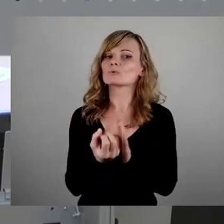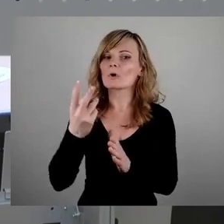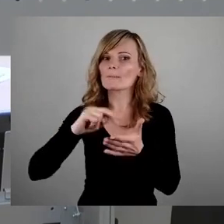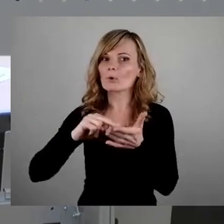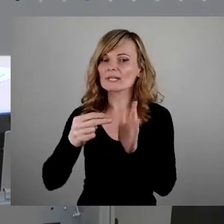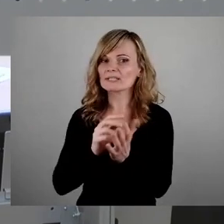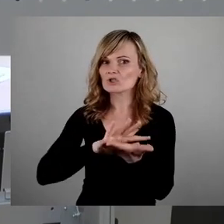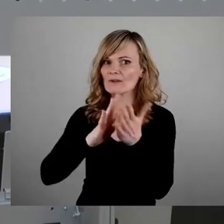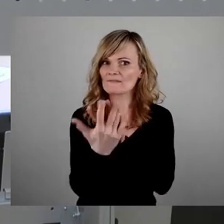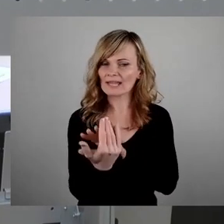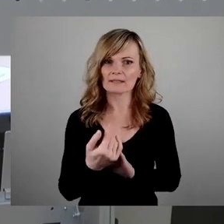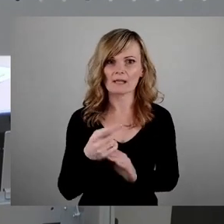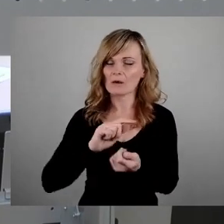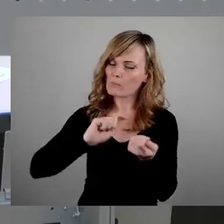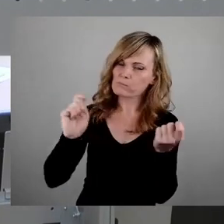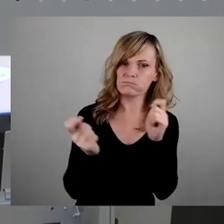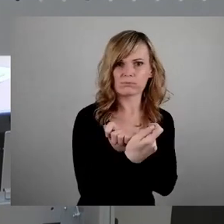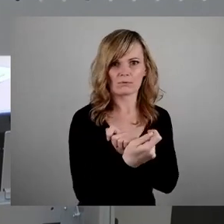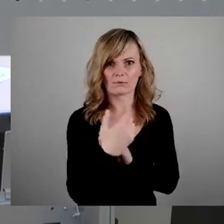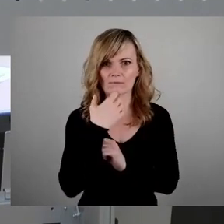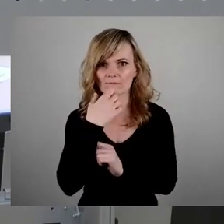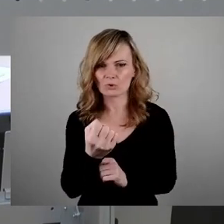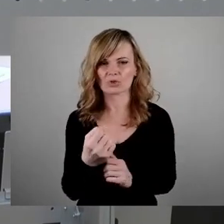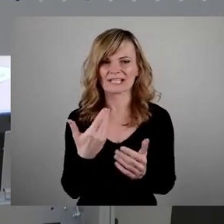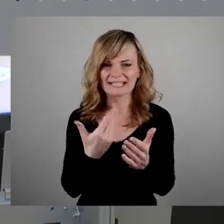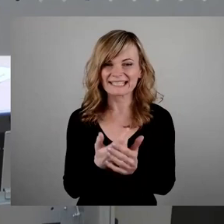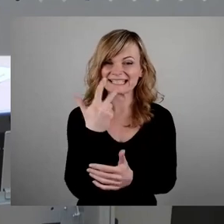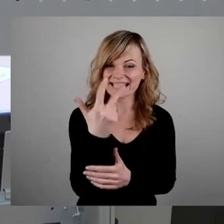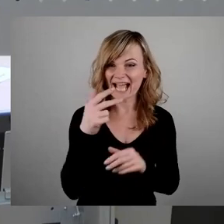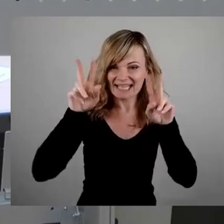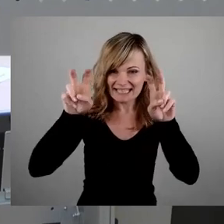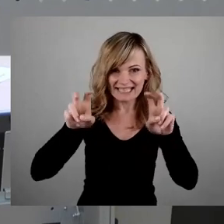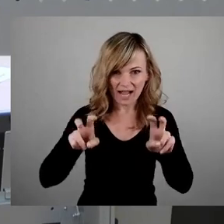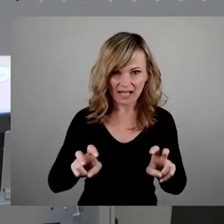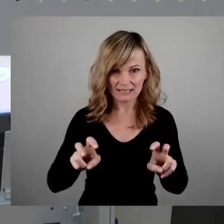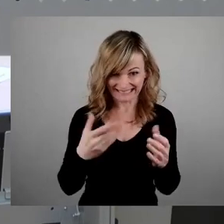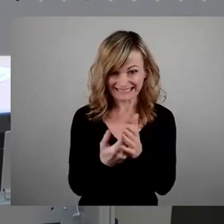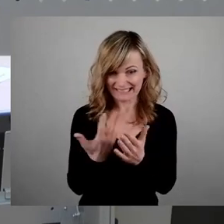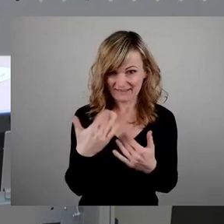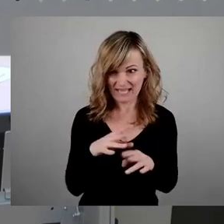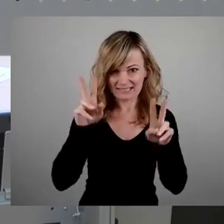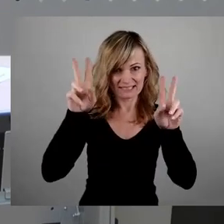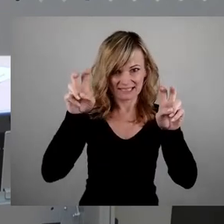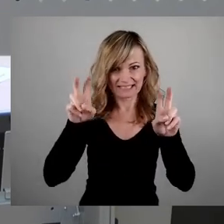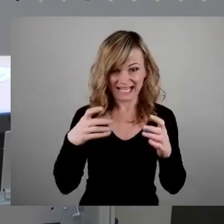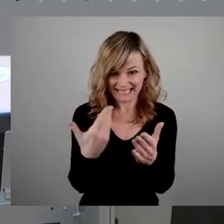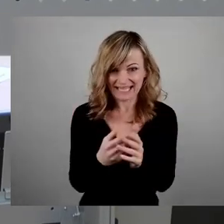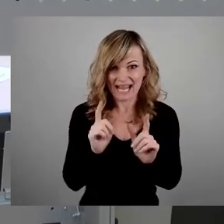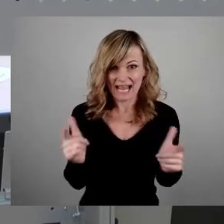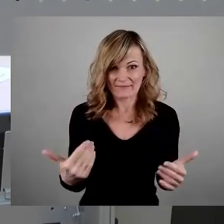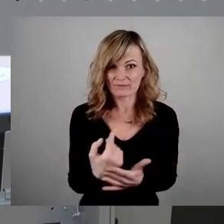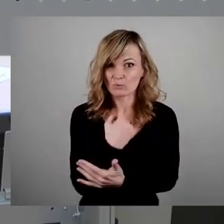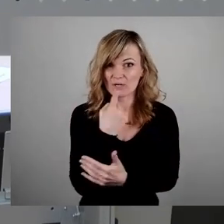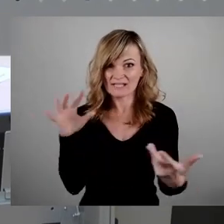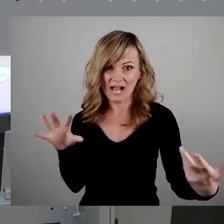Grad möchte. Wenn wir diese drei Zitate, das waren Zitate, zusammennehmen, dann bedeutet das, die AfD möchte die Geschichte